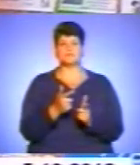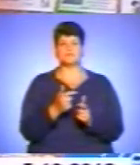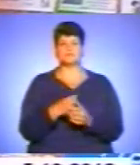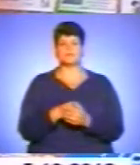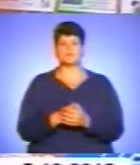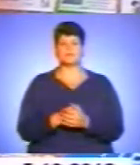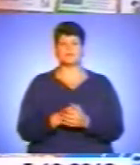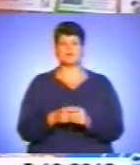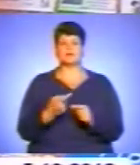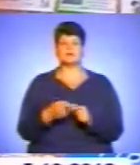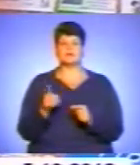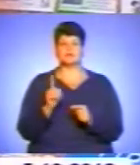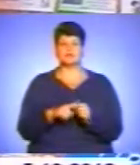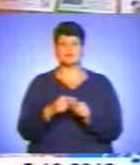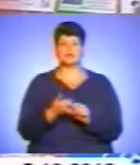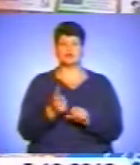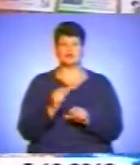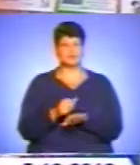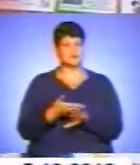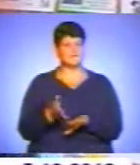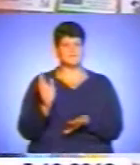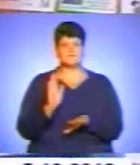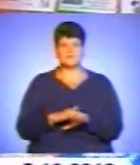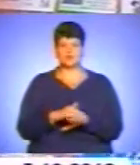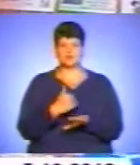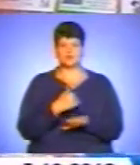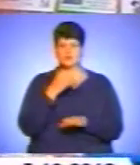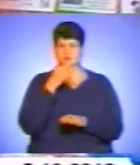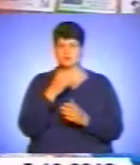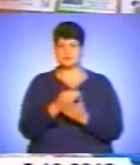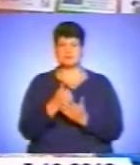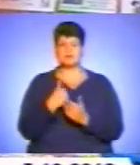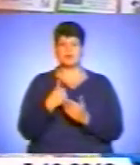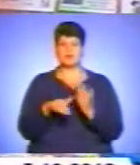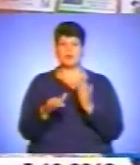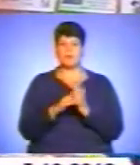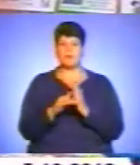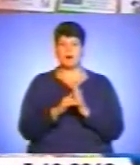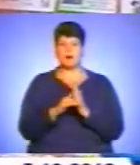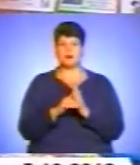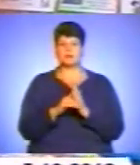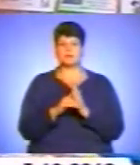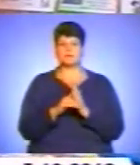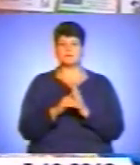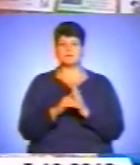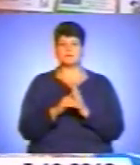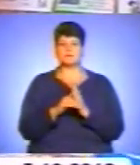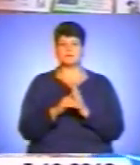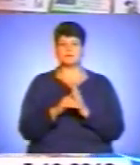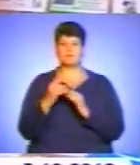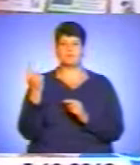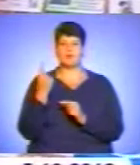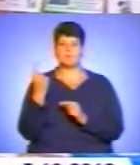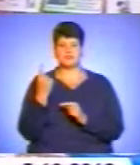Це дуже тяжко, я хочу допомагати. Мені допомагали, по